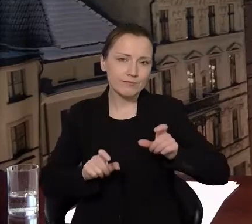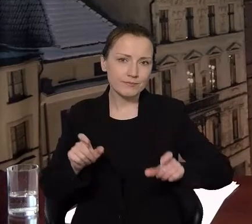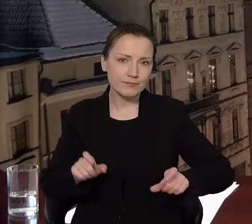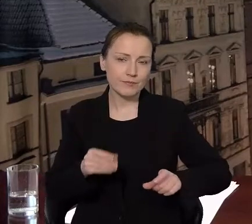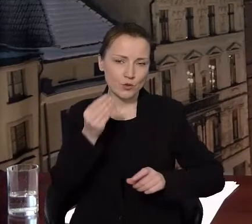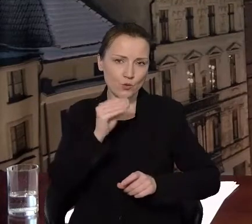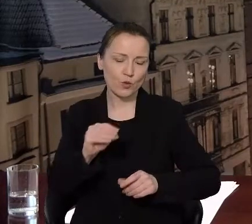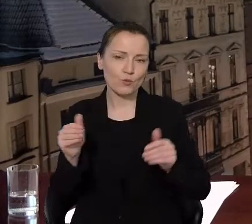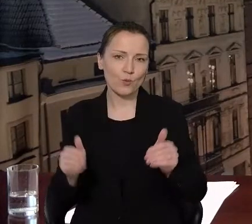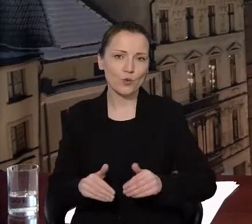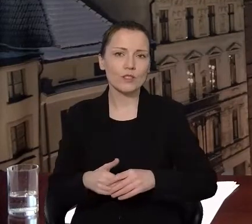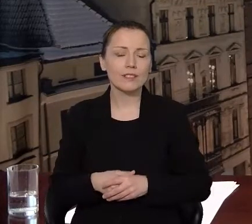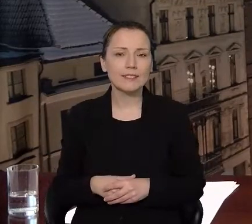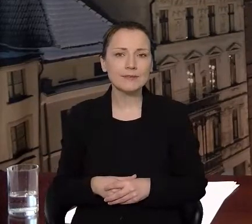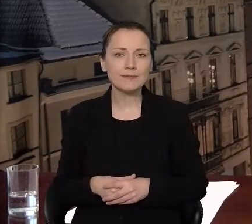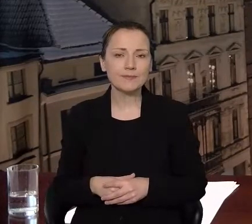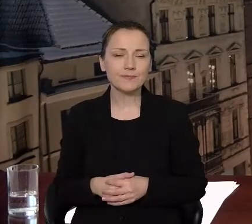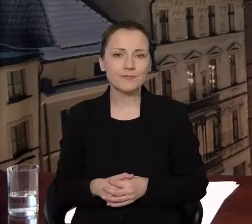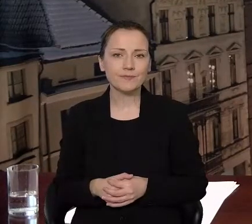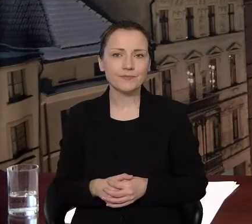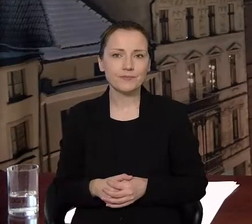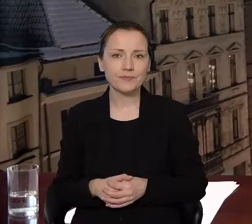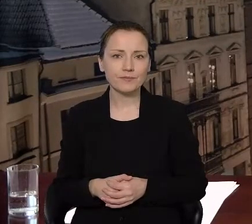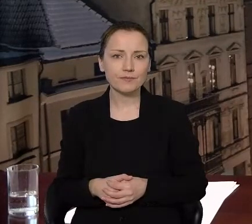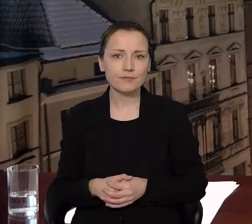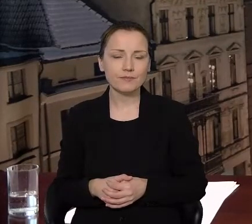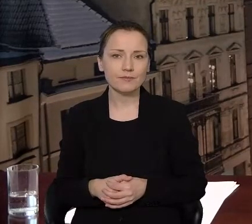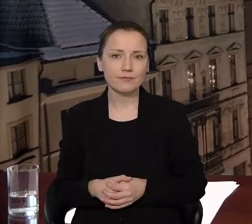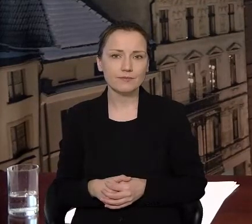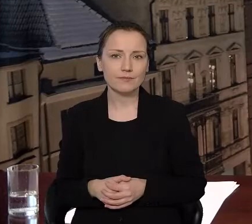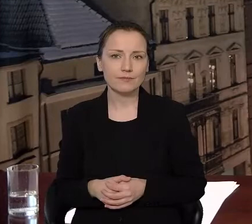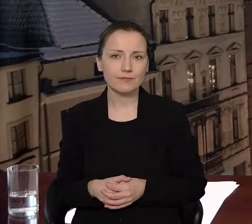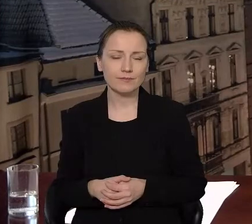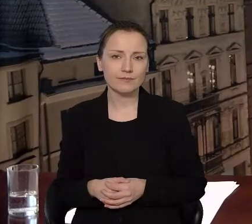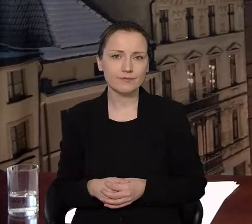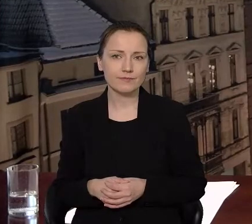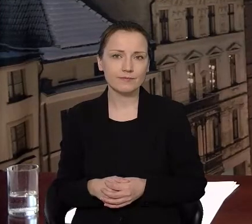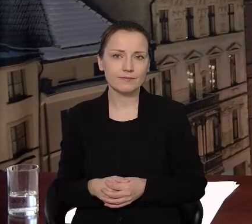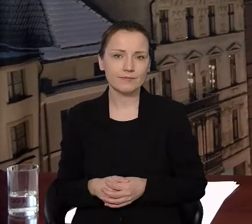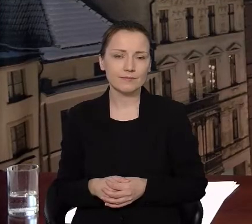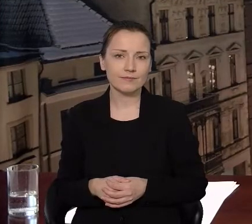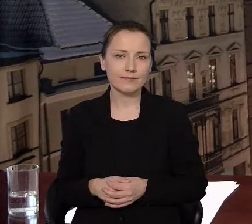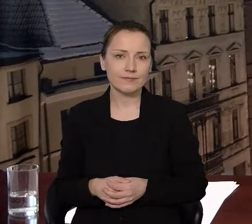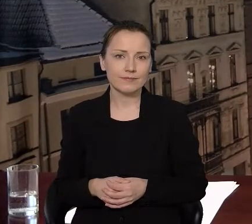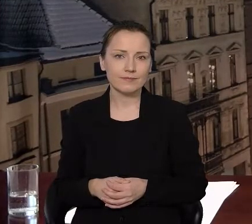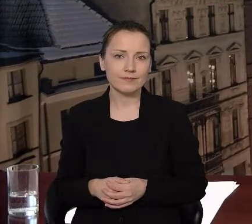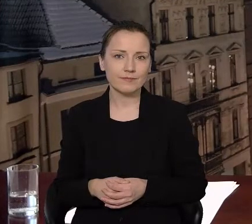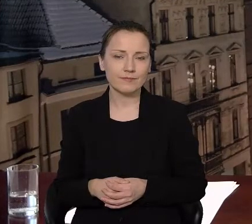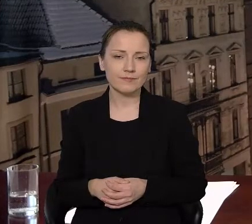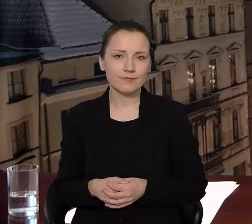sytuacji, która, no jeżeli taka sytuacja będzie miała oczywiście miejsce.